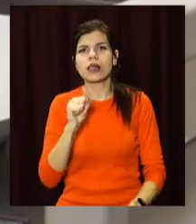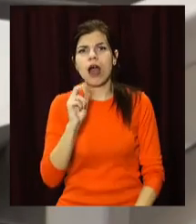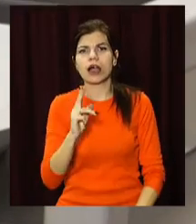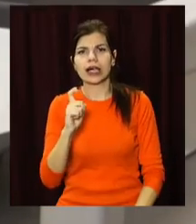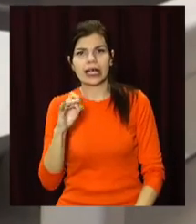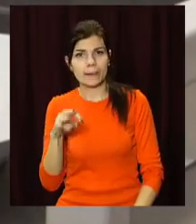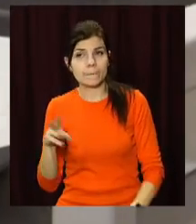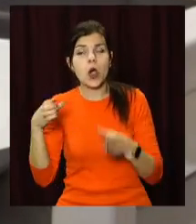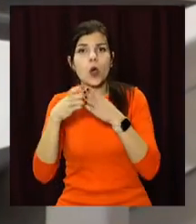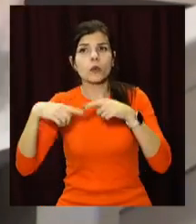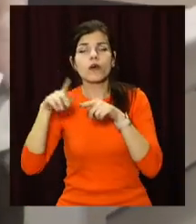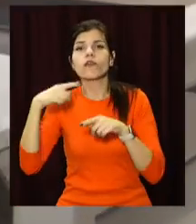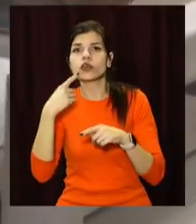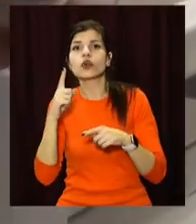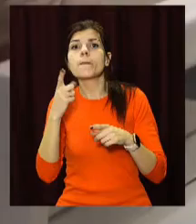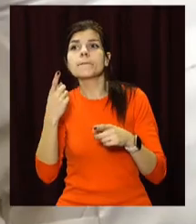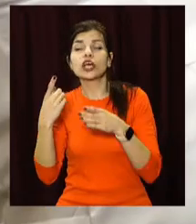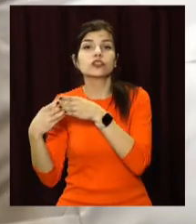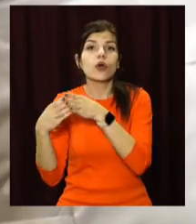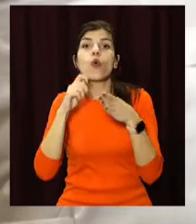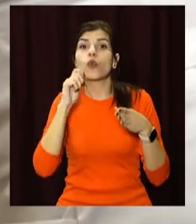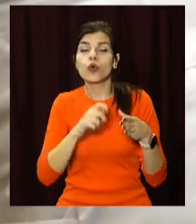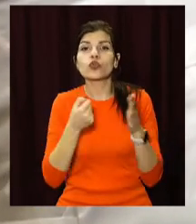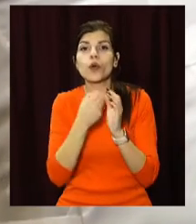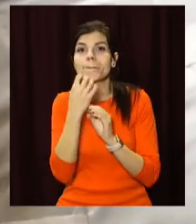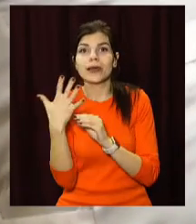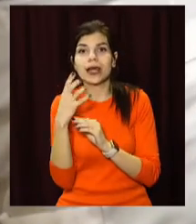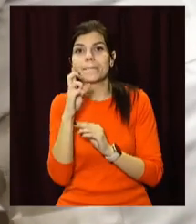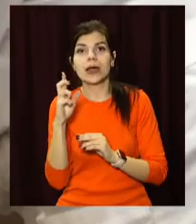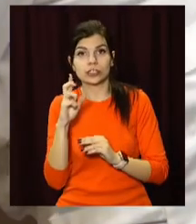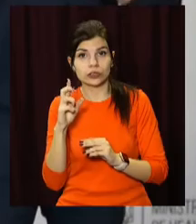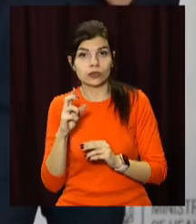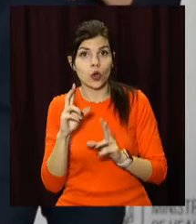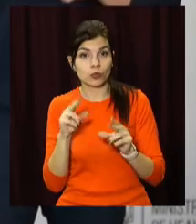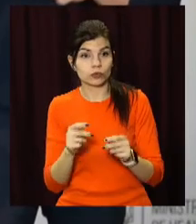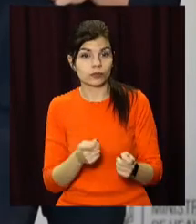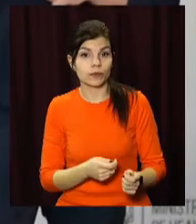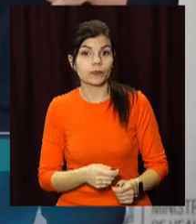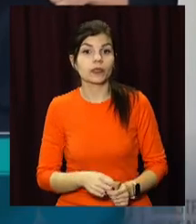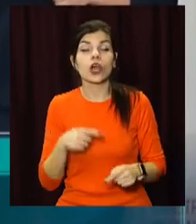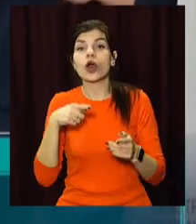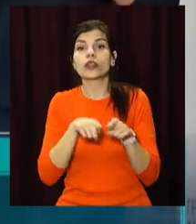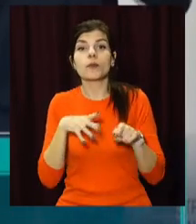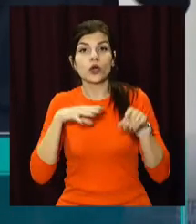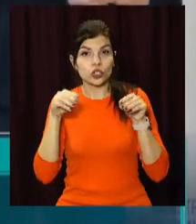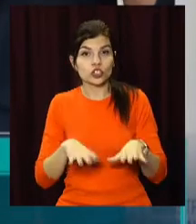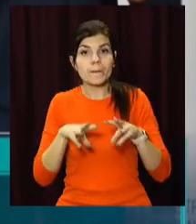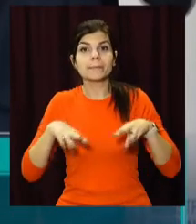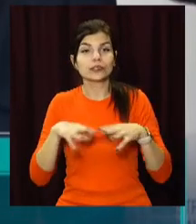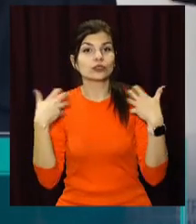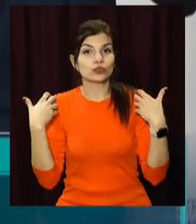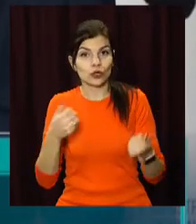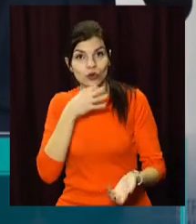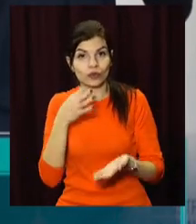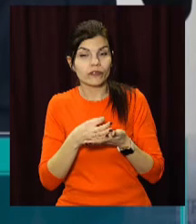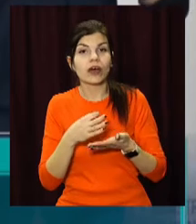компанії заявляли, що першу партію українці отримають до 15 березня. Дане рішення було прийнято Міністерством охорони здоров